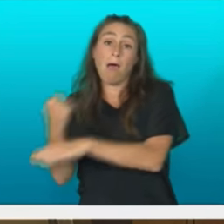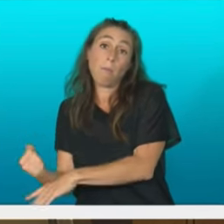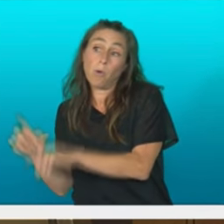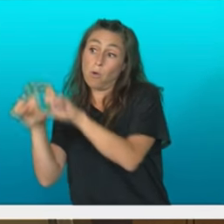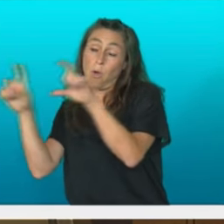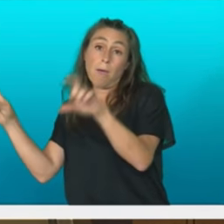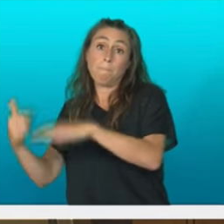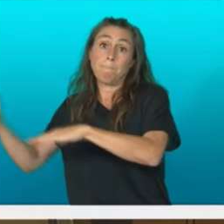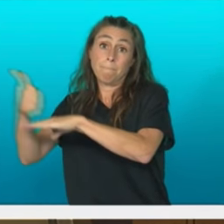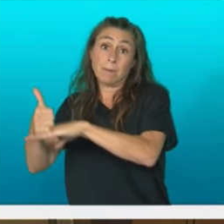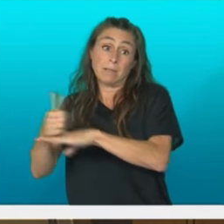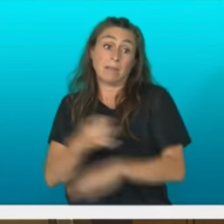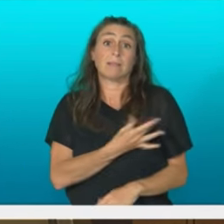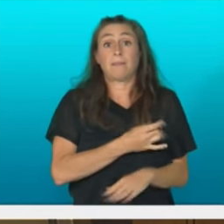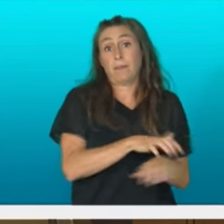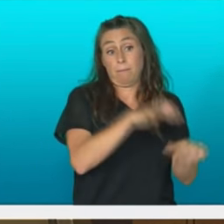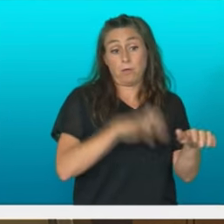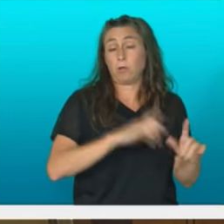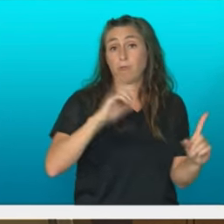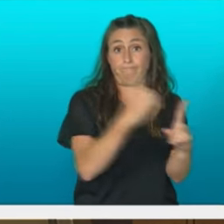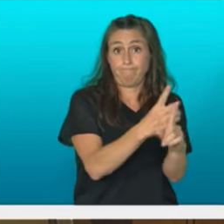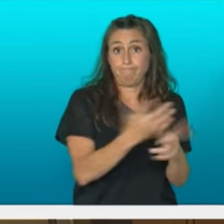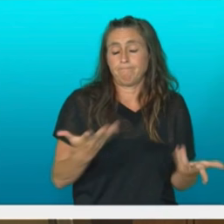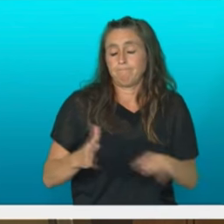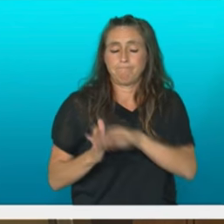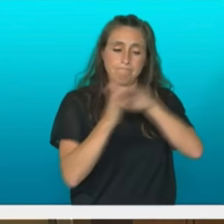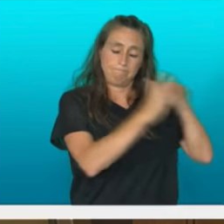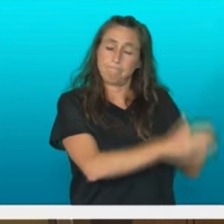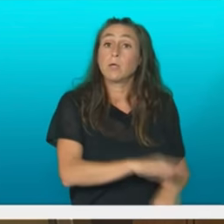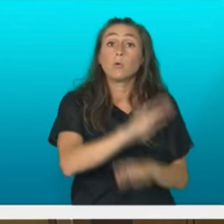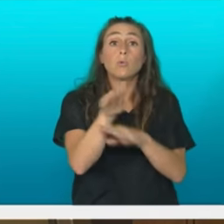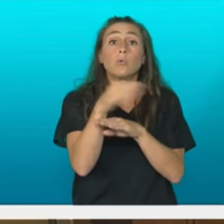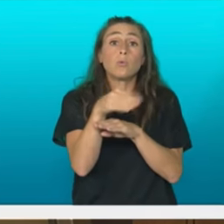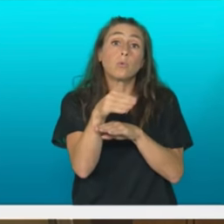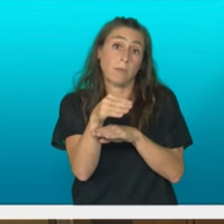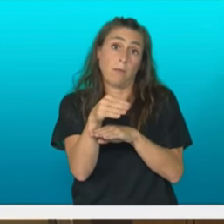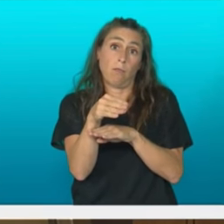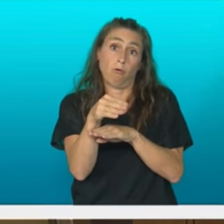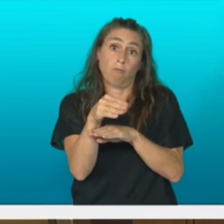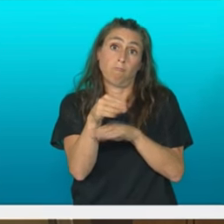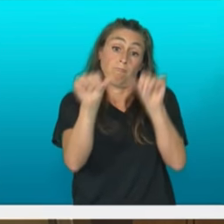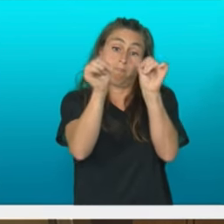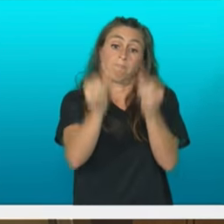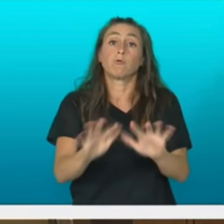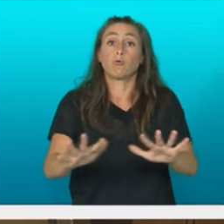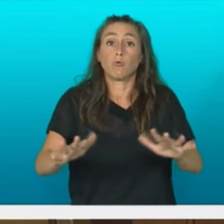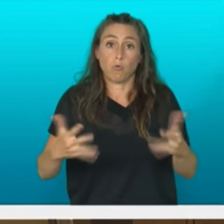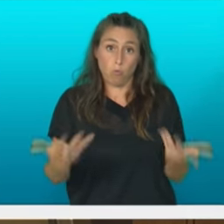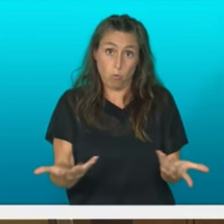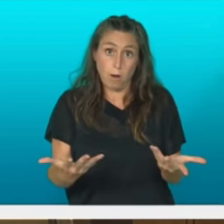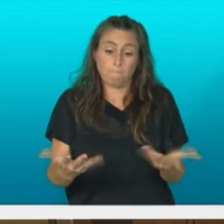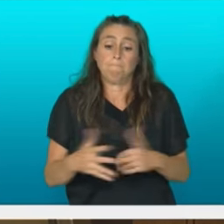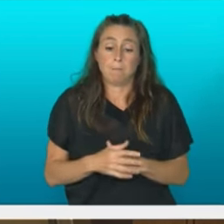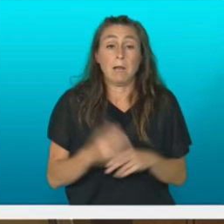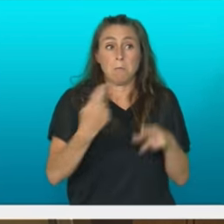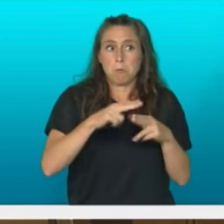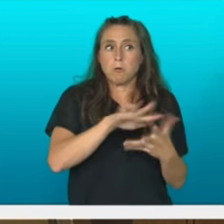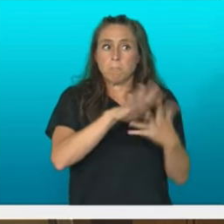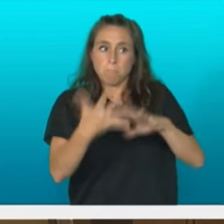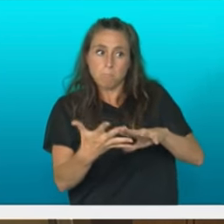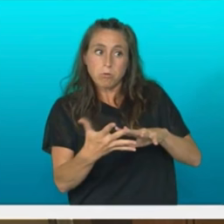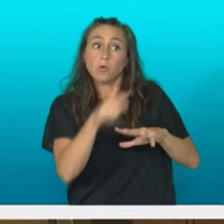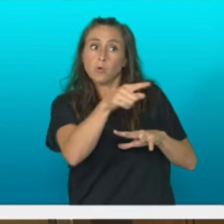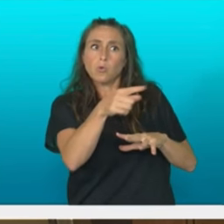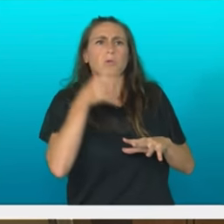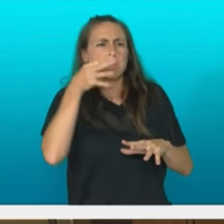kontra zaintza eredugaz ere itzegin behar dugu transizio politikak bultzatzea proposatu duzu zure